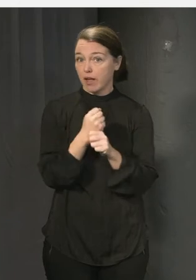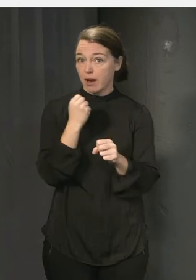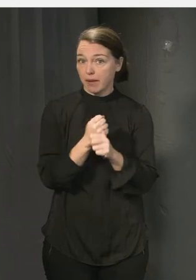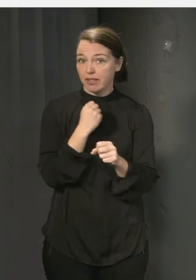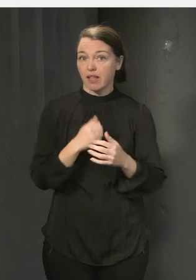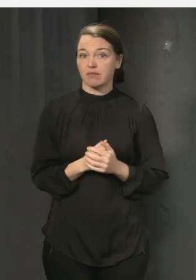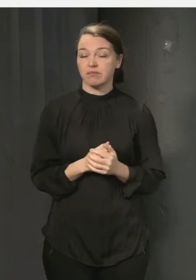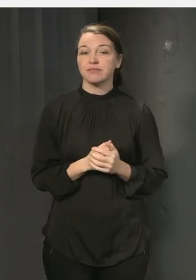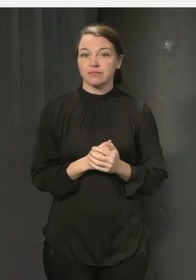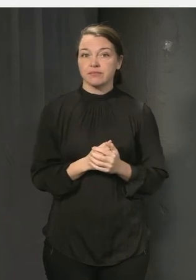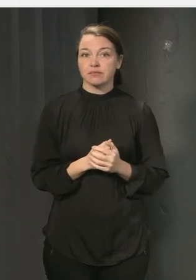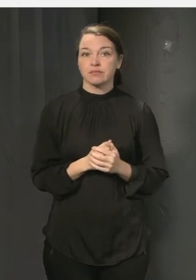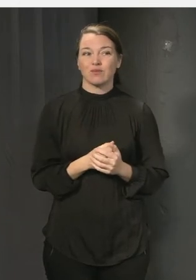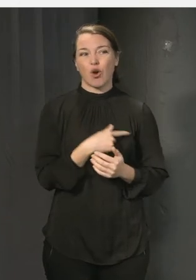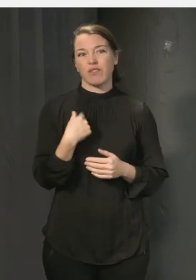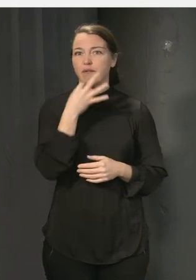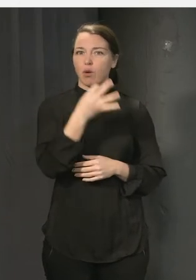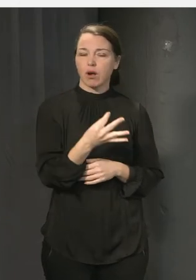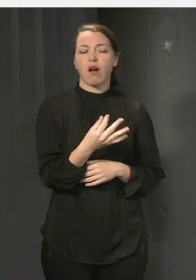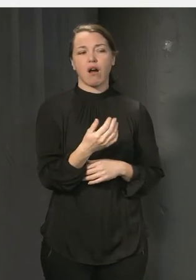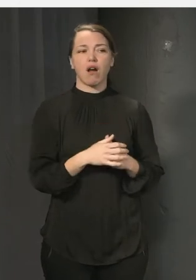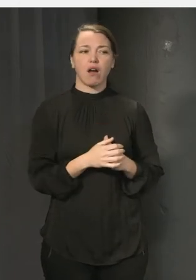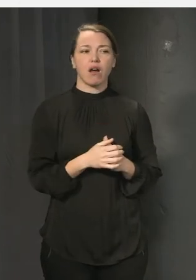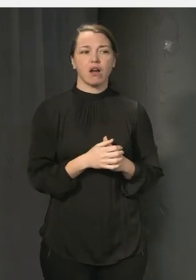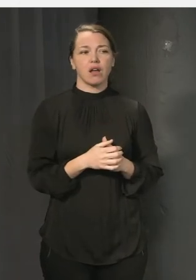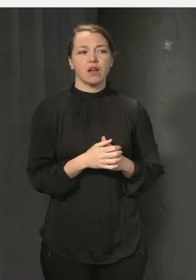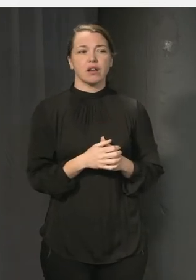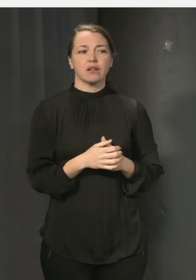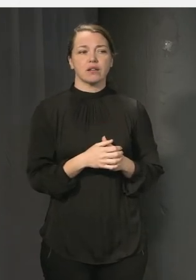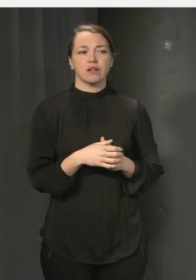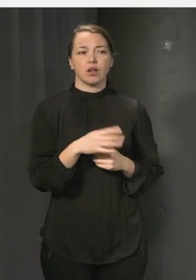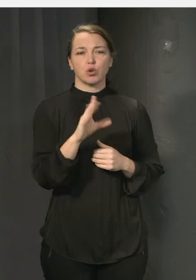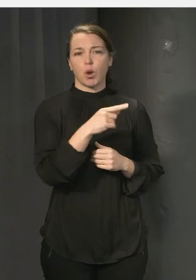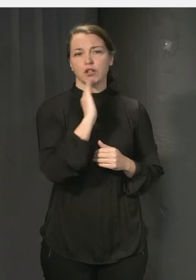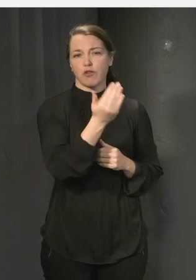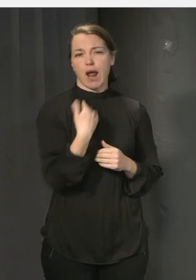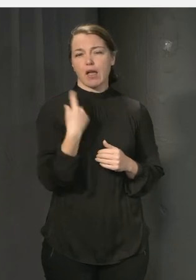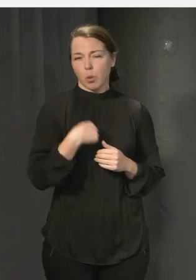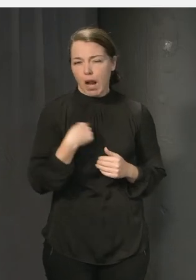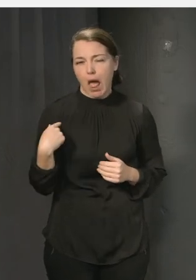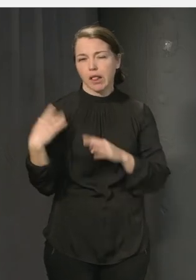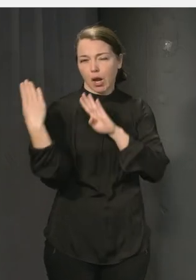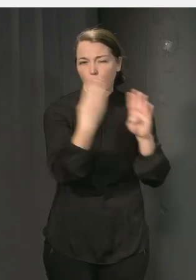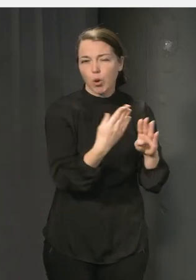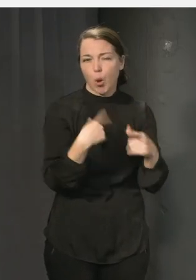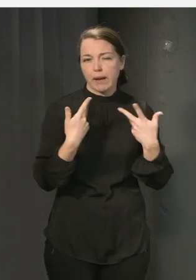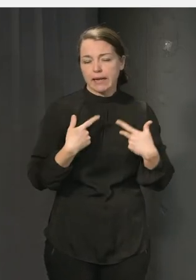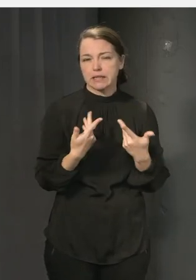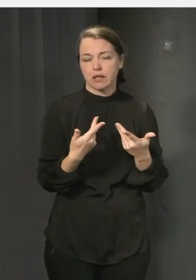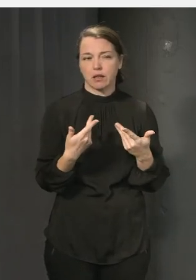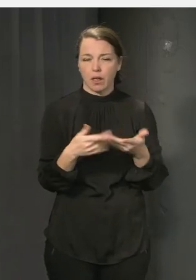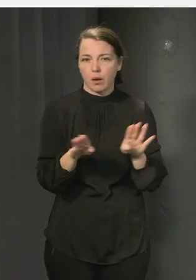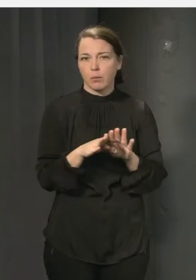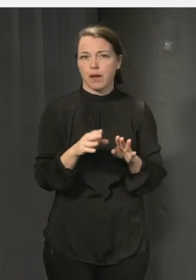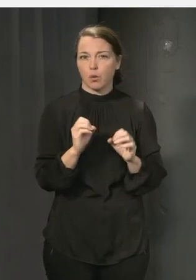Bara återigen då när vi frågar. Ja, då är det liksom, det är toaletterna och det är korridorerna och det är omklädningsrummen som upplevs som mest otrygga. Och